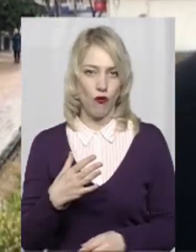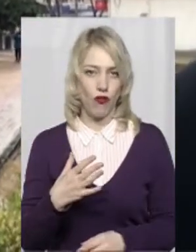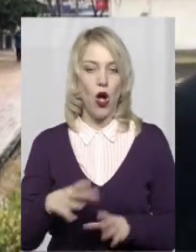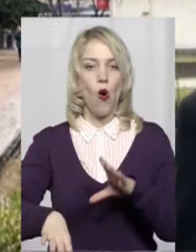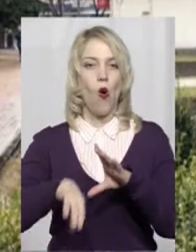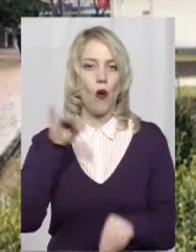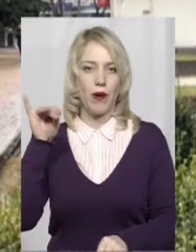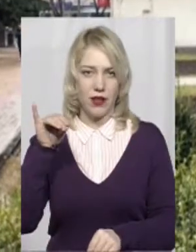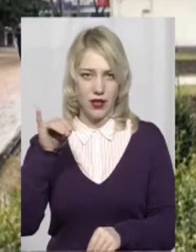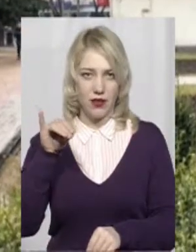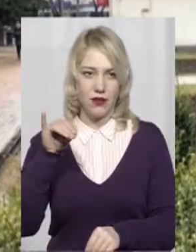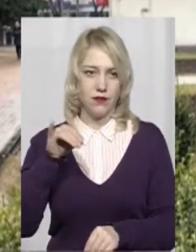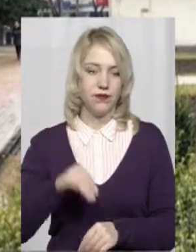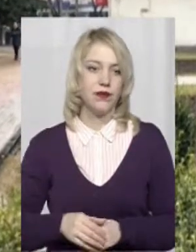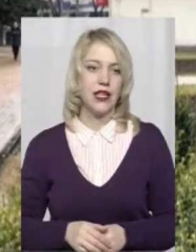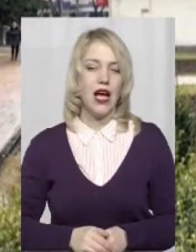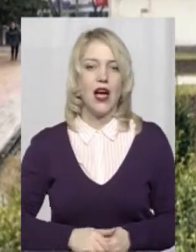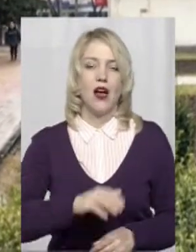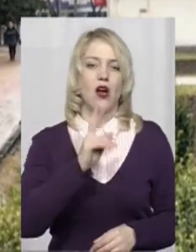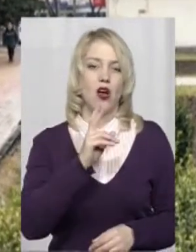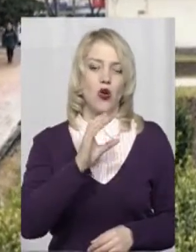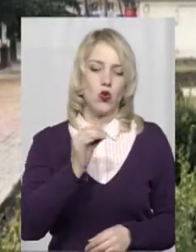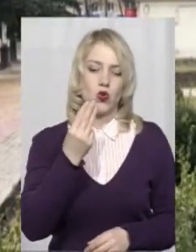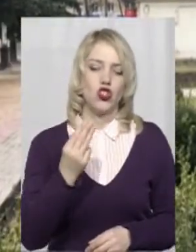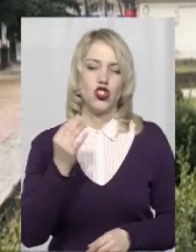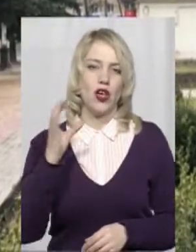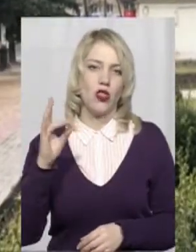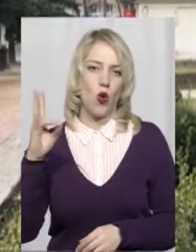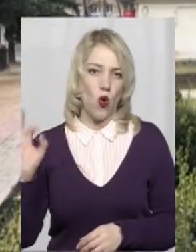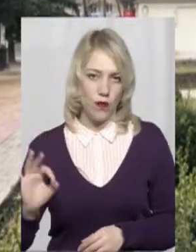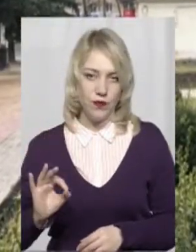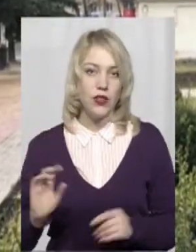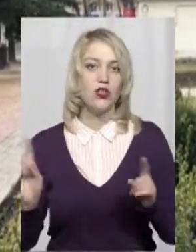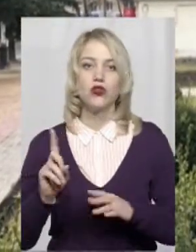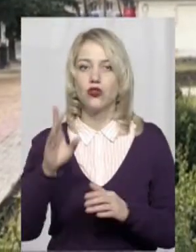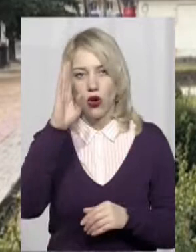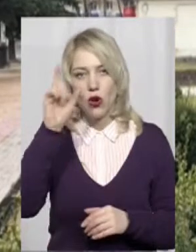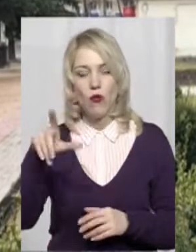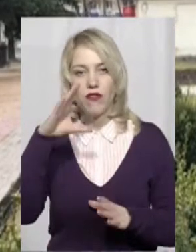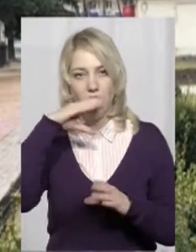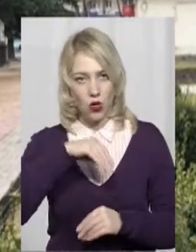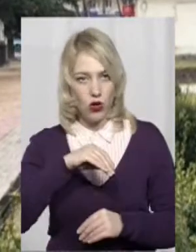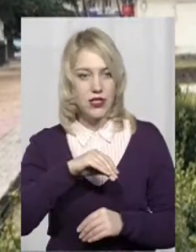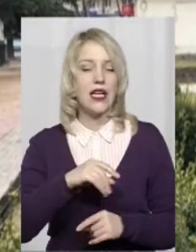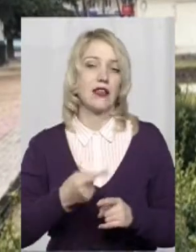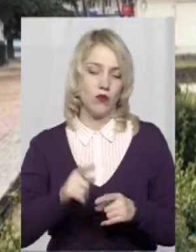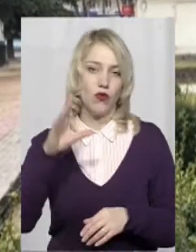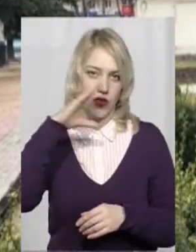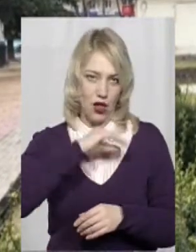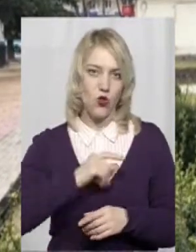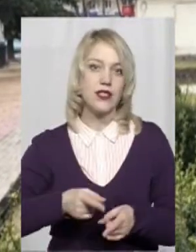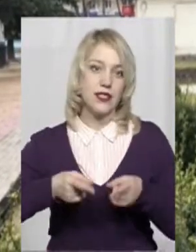обраний Віктор Андрійович Ющенко. Що йому вдалося? Йому вдалося справді